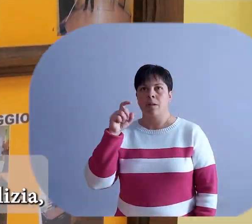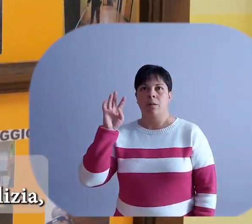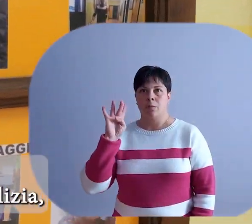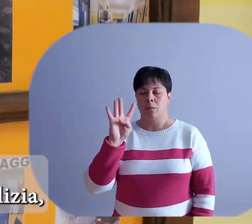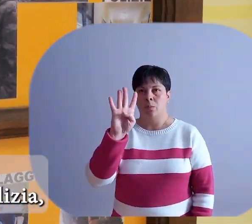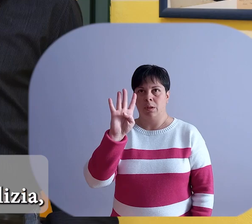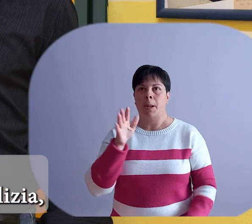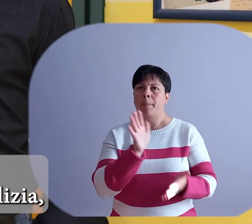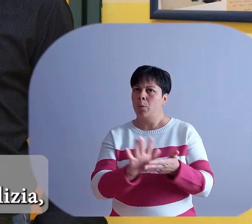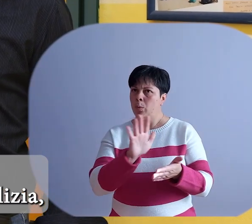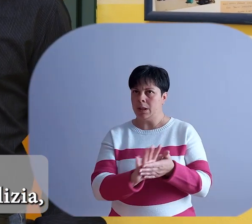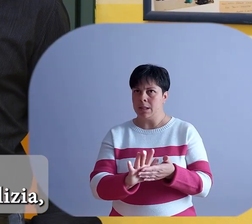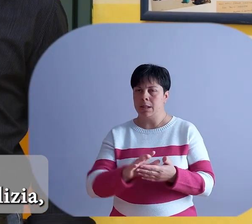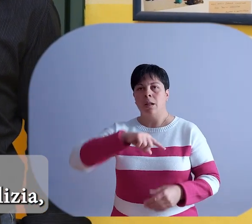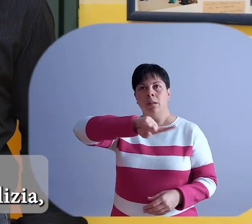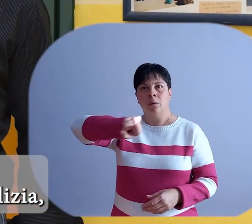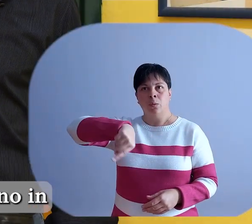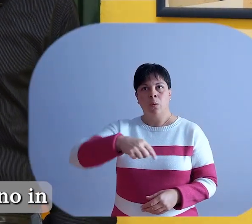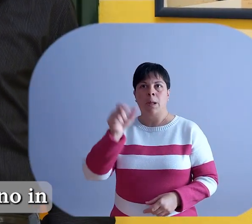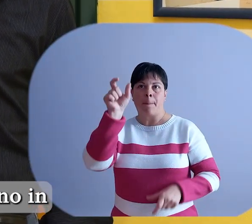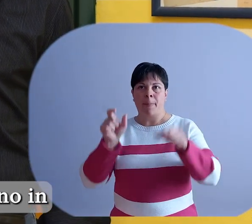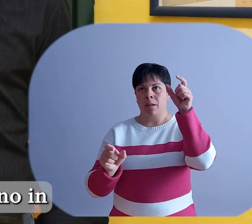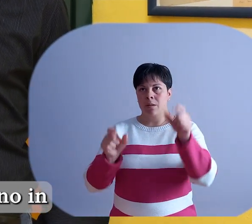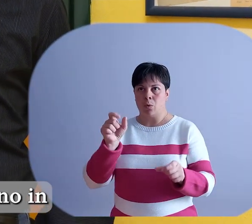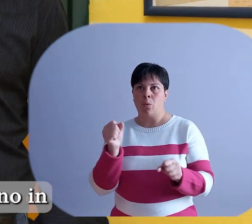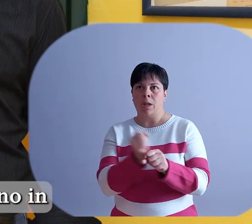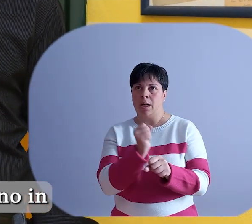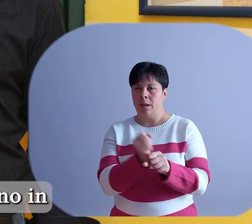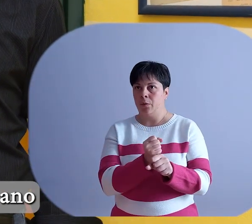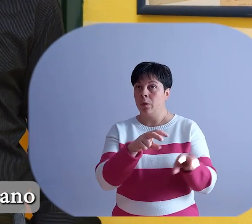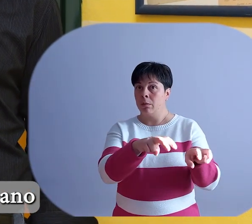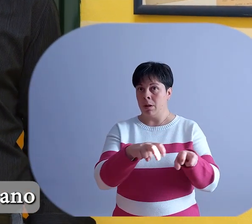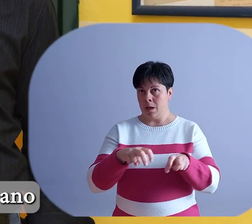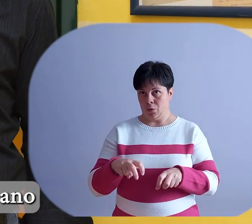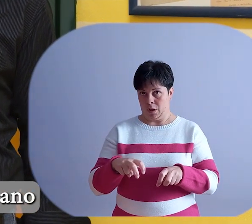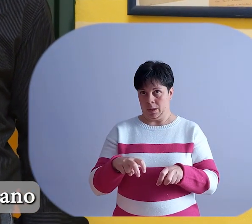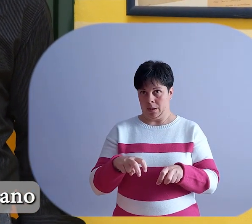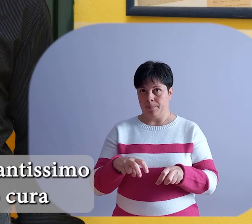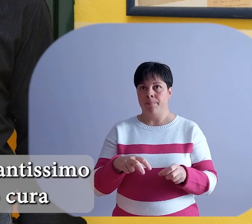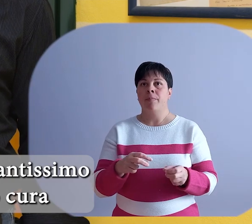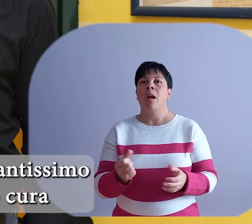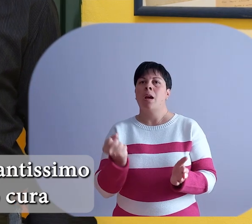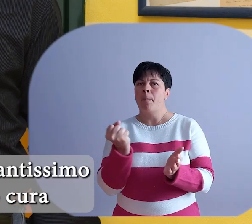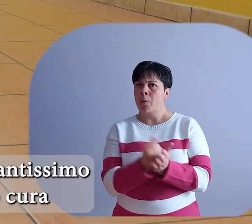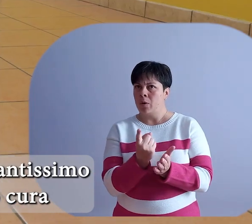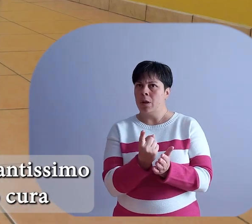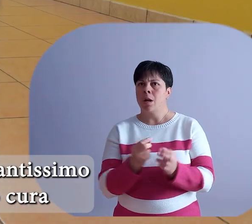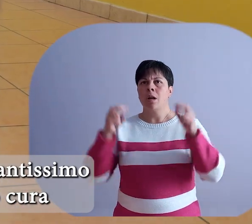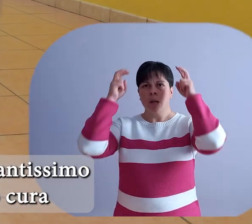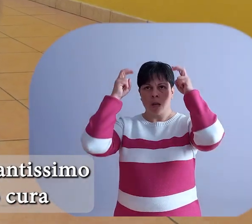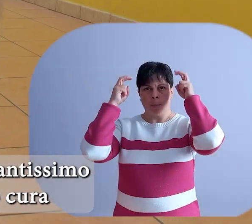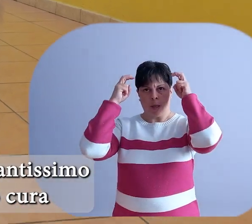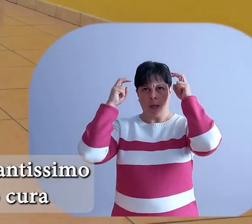Giornalmente svolgiamo le attività di pulizia. Tutte le persone che lavorano in cascina se ne occupano perché riteniamo che è